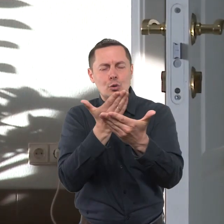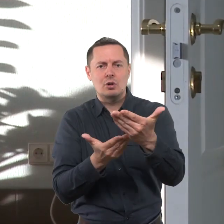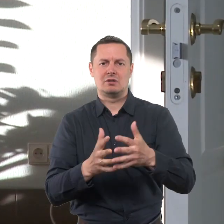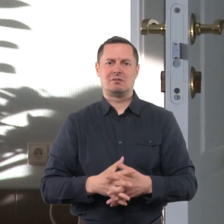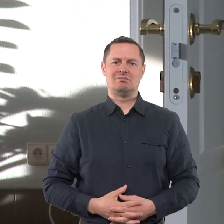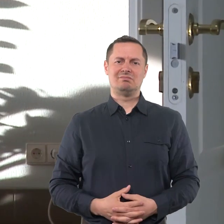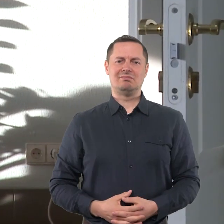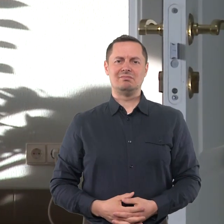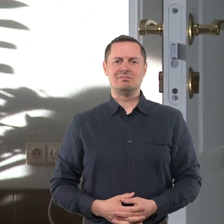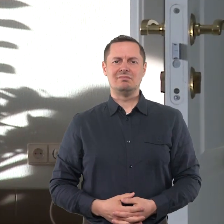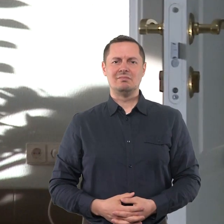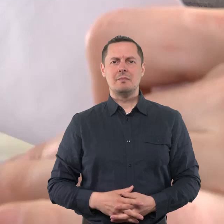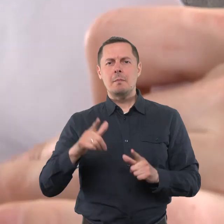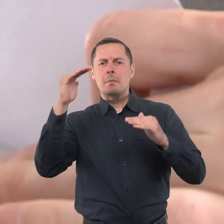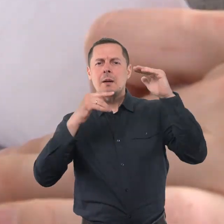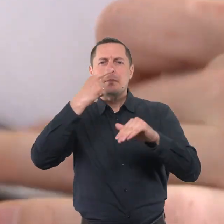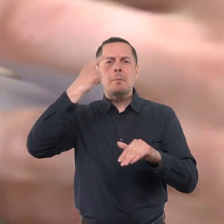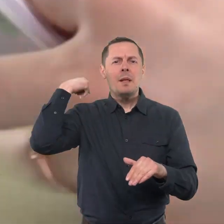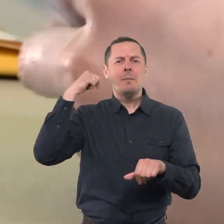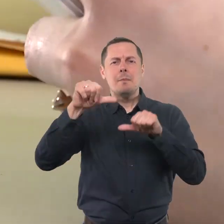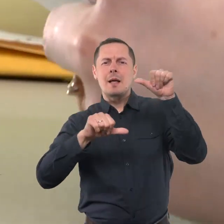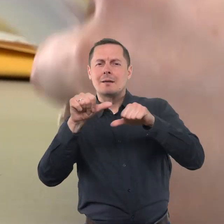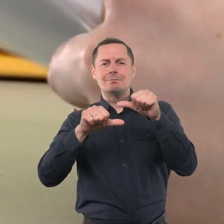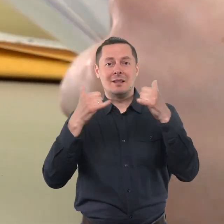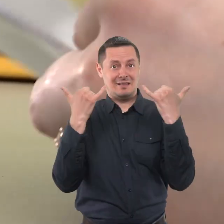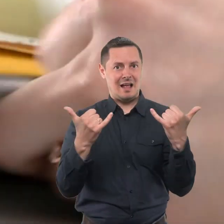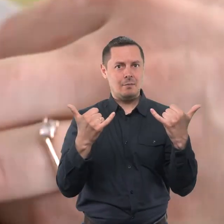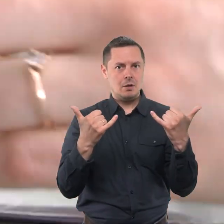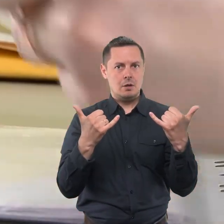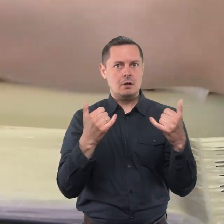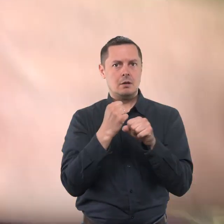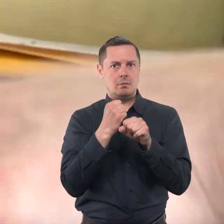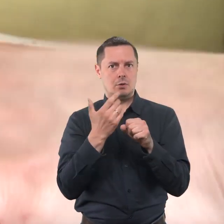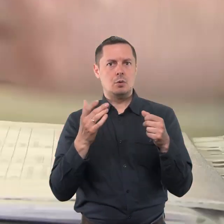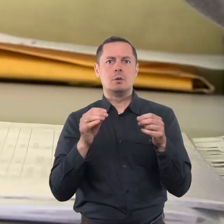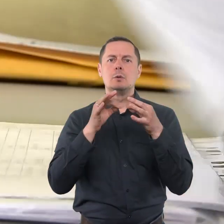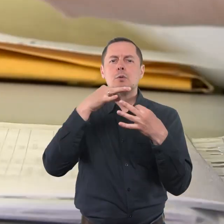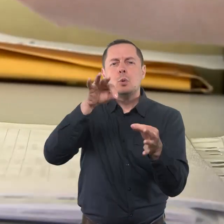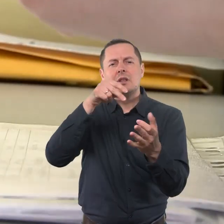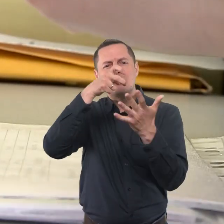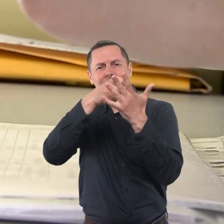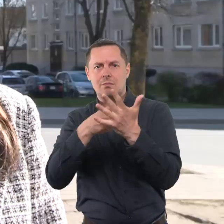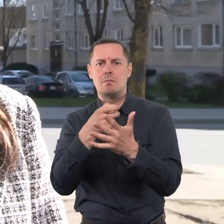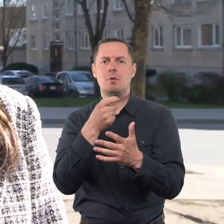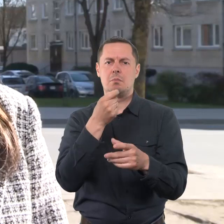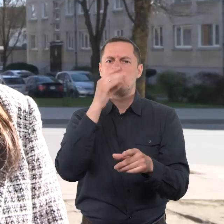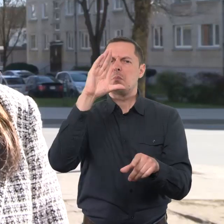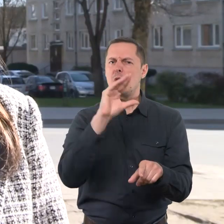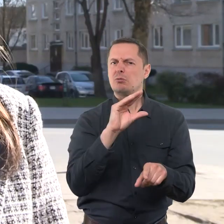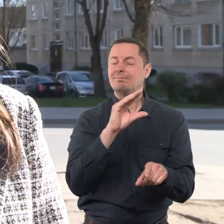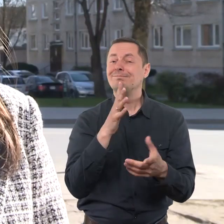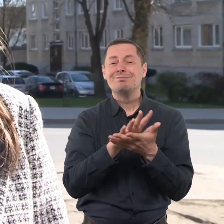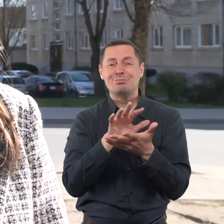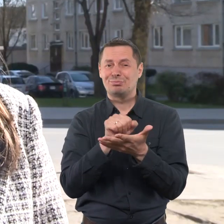su praėjusių metų analogišku laikotarpiu, darbo pasiūlymų sezoniniams darbams registruota mažiau. Šiais metais